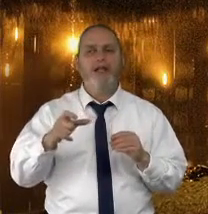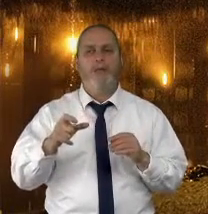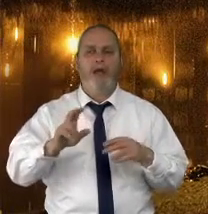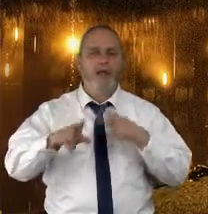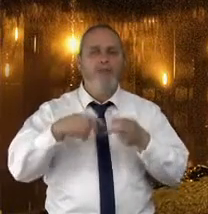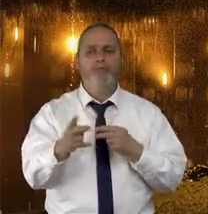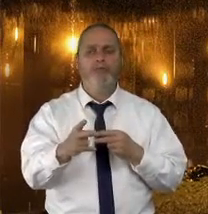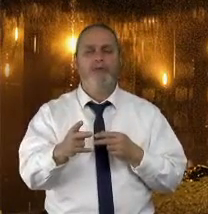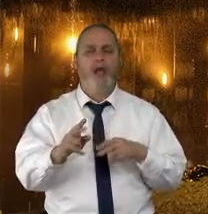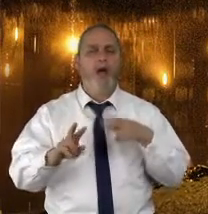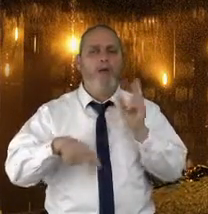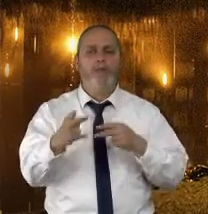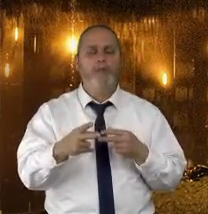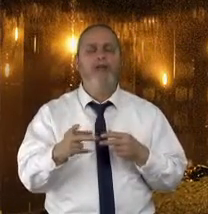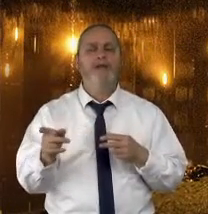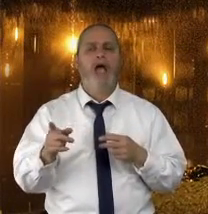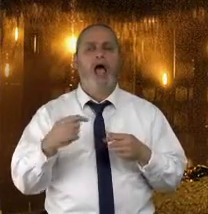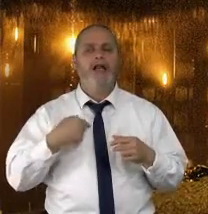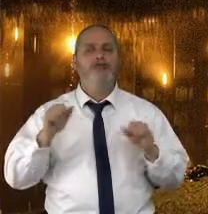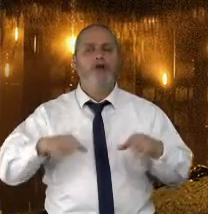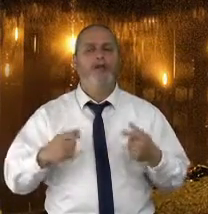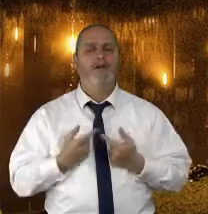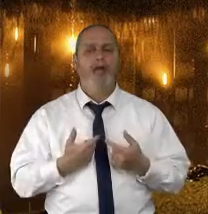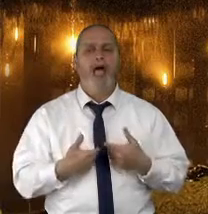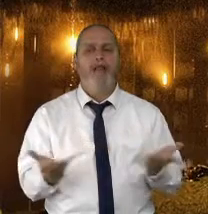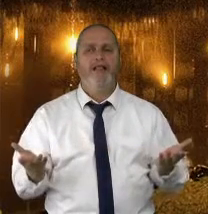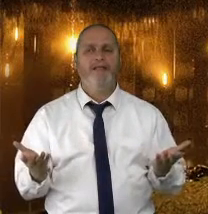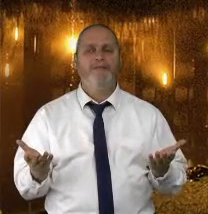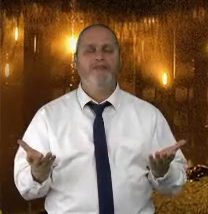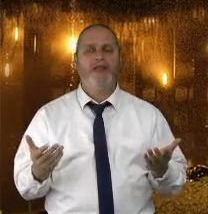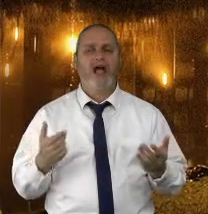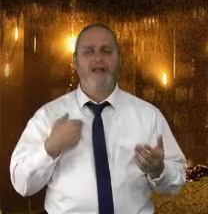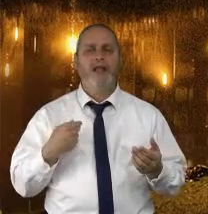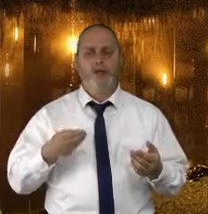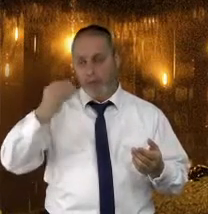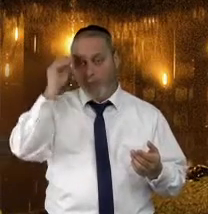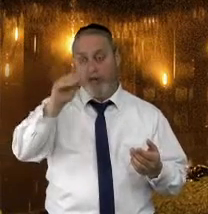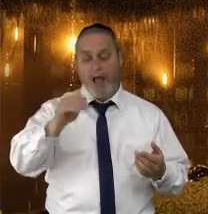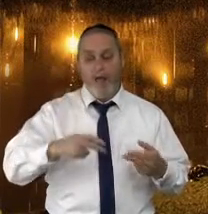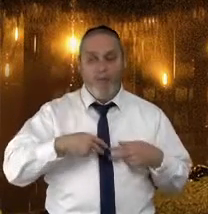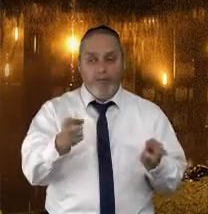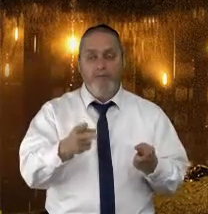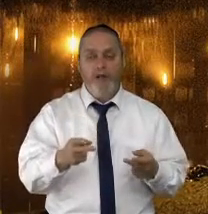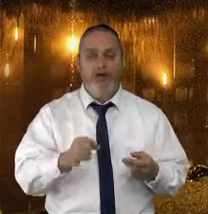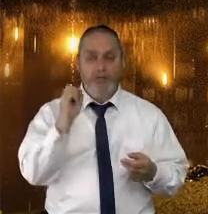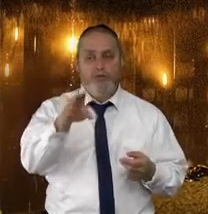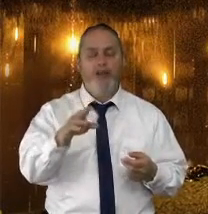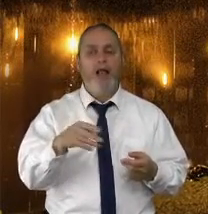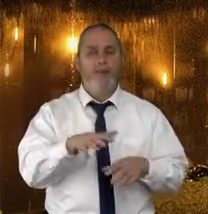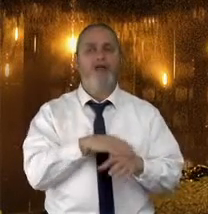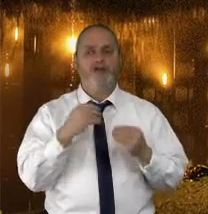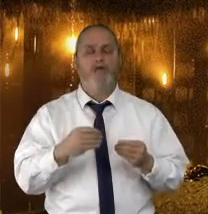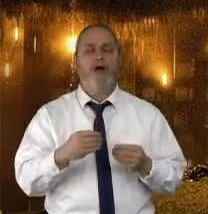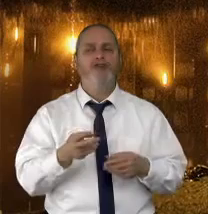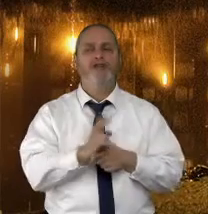ויותר. חסר שליטה יותר ויותר. האדם מרגיש נהדר בזמן שליחת ההודעה, אבל שתי דקות